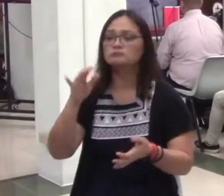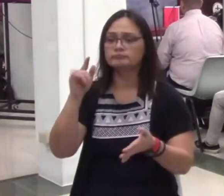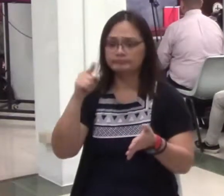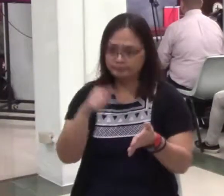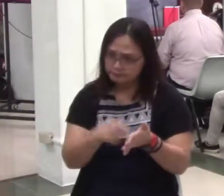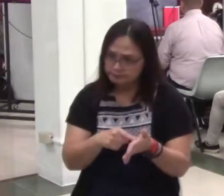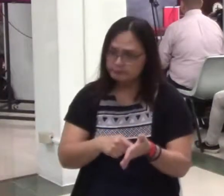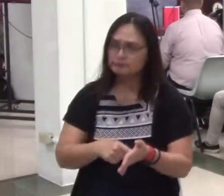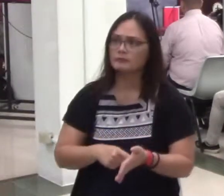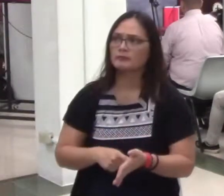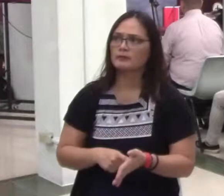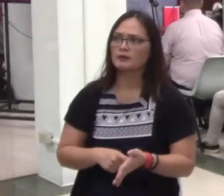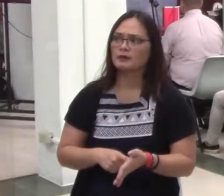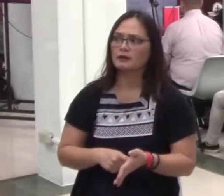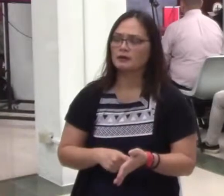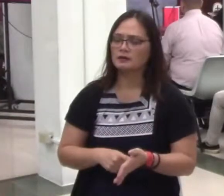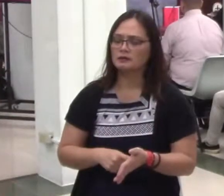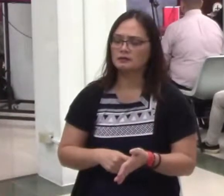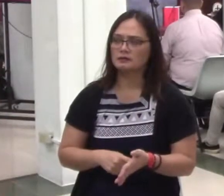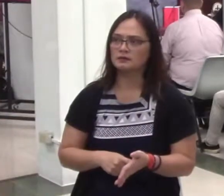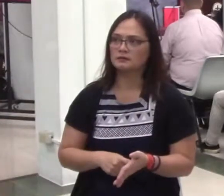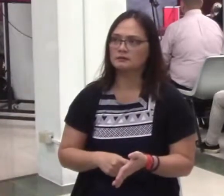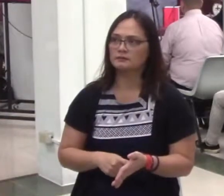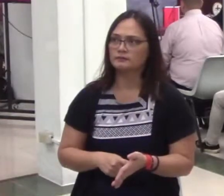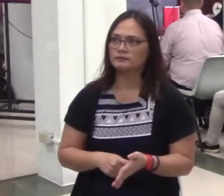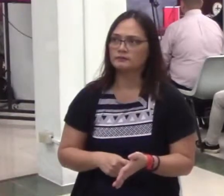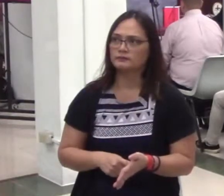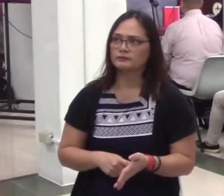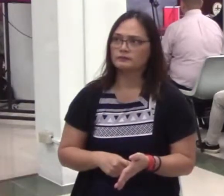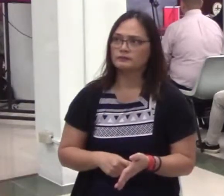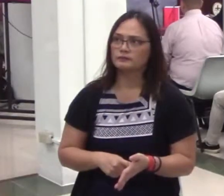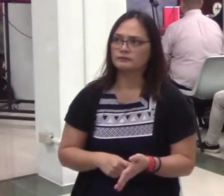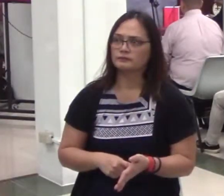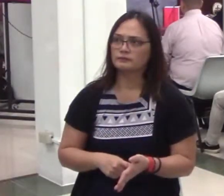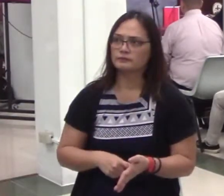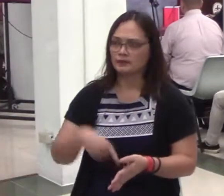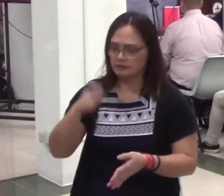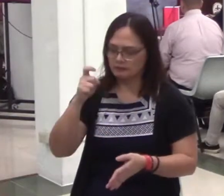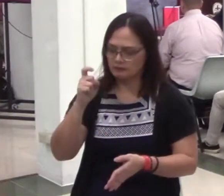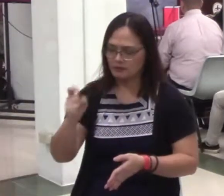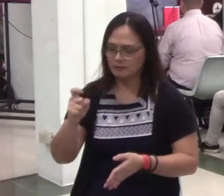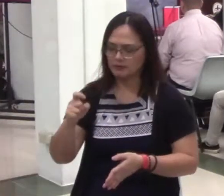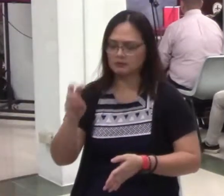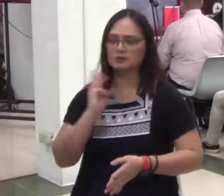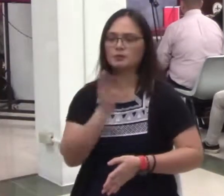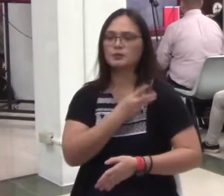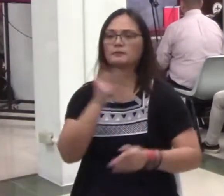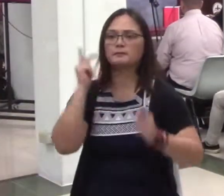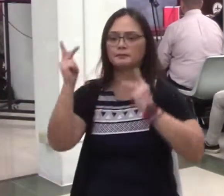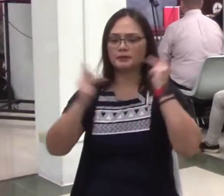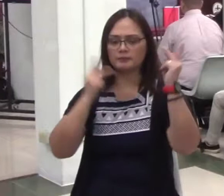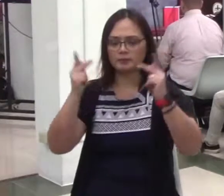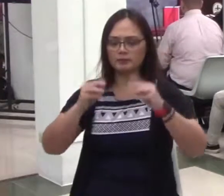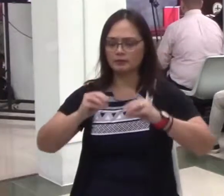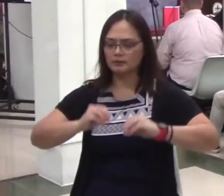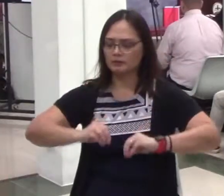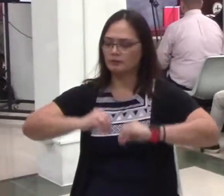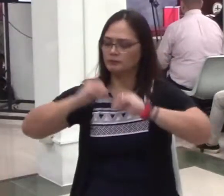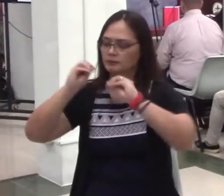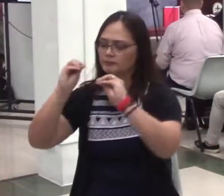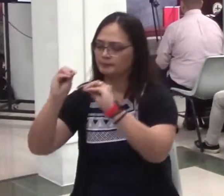natin ang ating sarili as just people who receive according to His riches. You know,